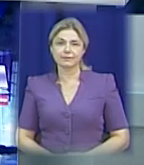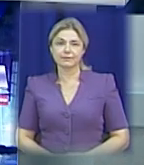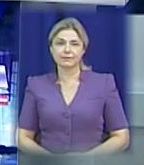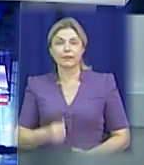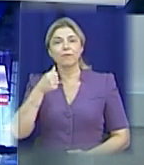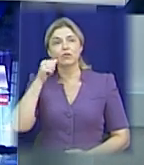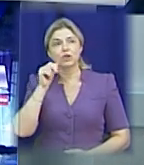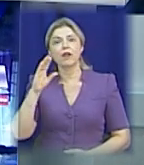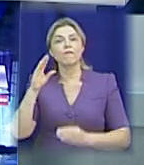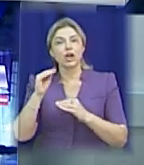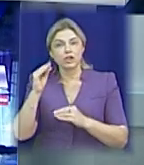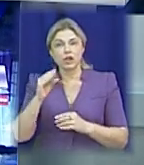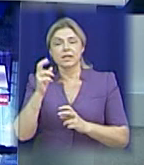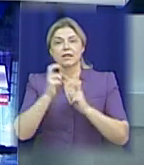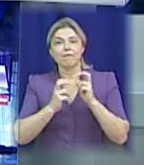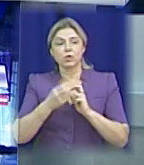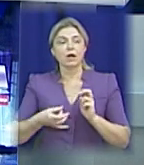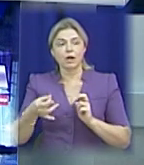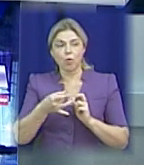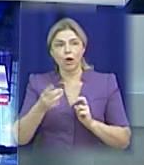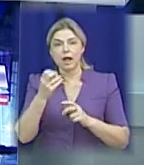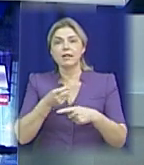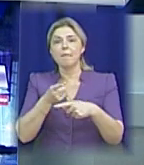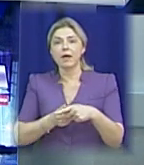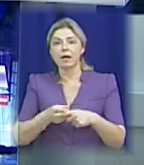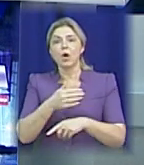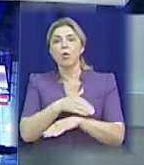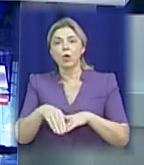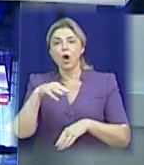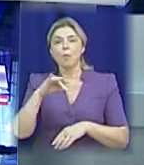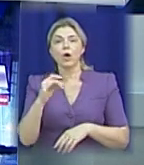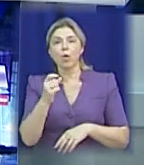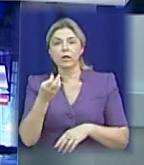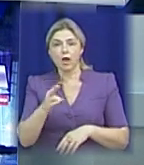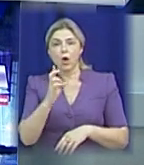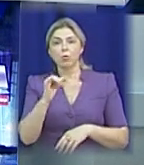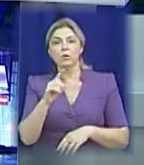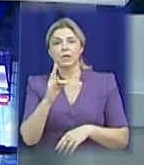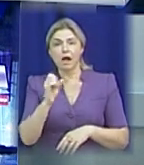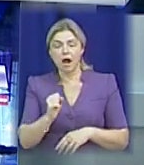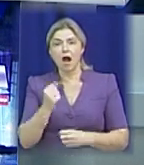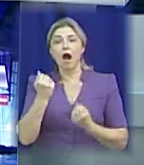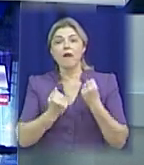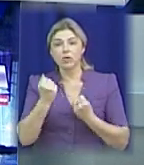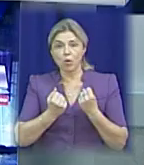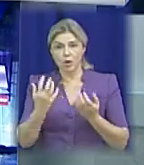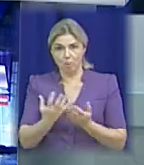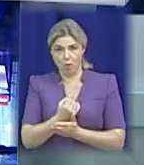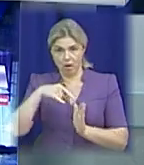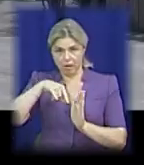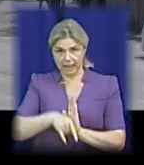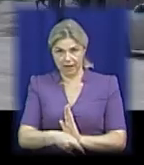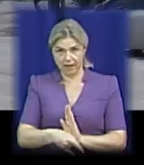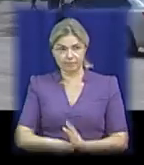«Вчора ввечері у Заводському районі на перетині вулиць Мерехідна та Бузника під автомобілем Несан виникло провалля».